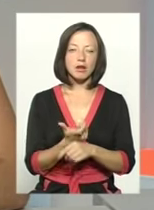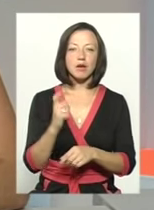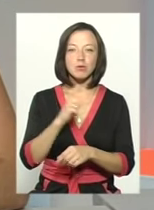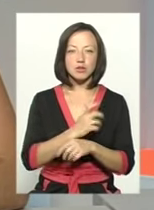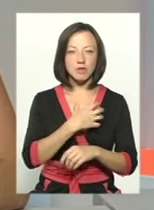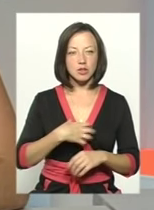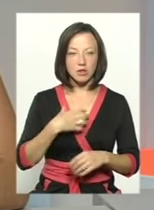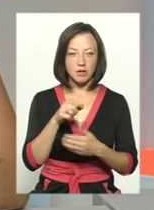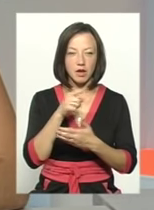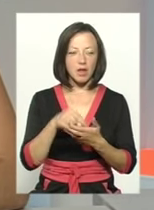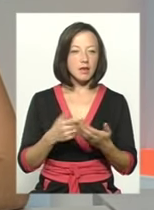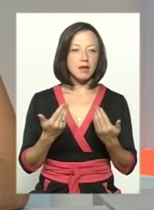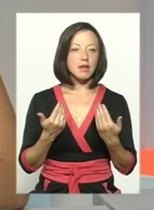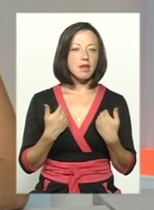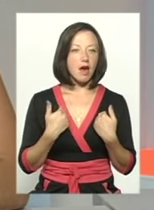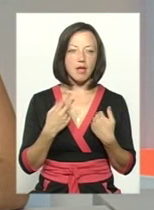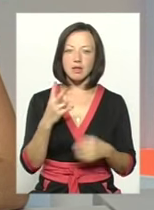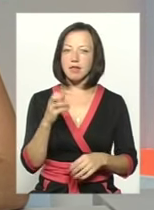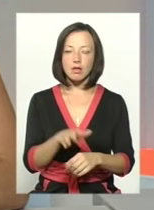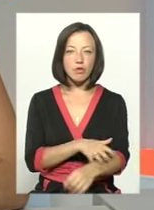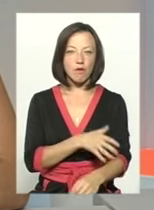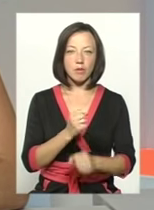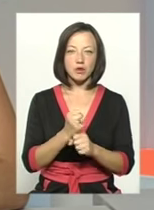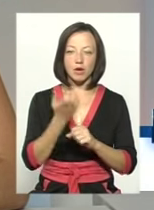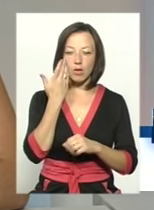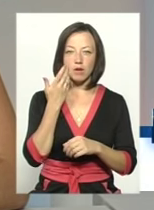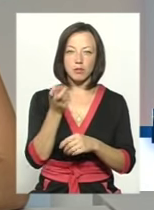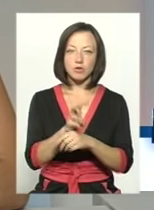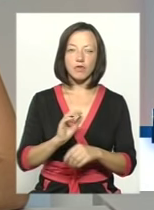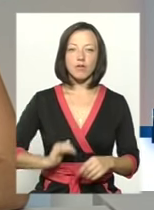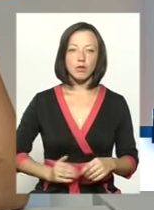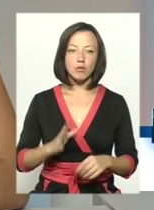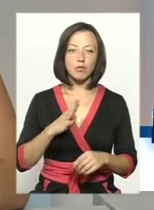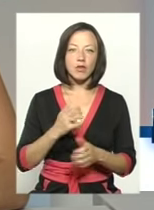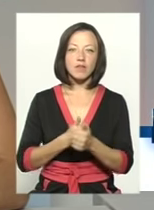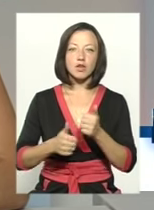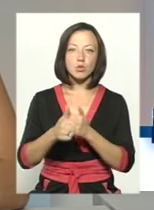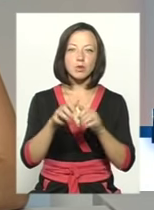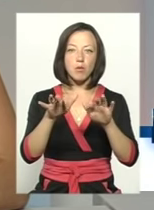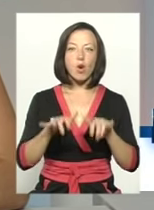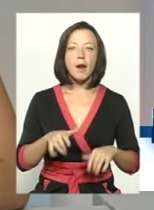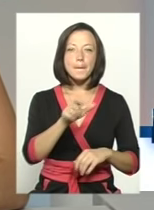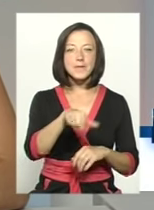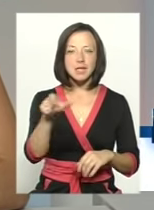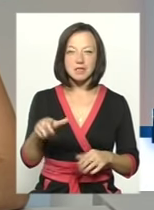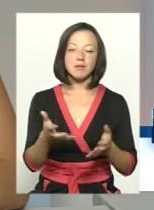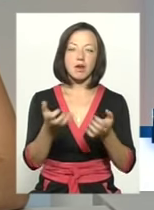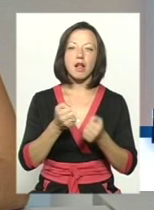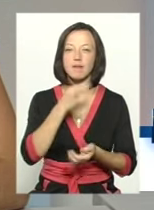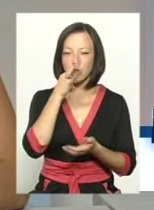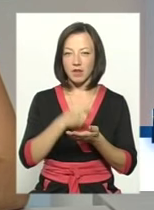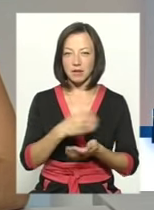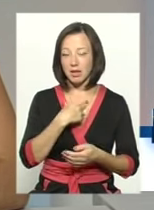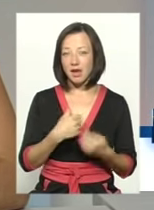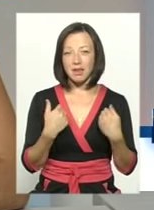Взагалі, відносно, я недовго тут працюю, і коли я прийшов у цю фірму, були ведучі програмісти, які брали на себе всю відповідальність. І